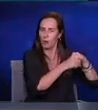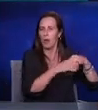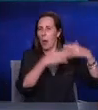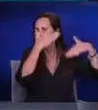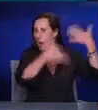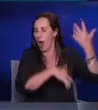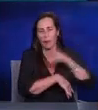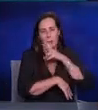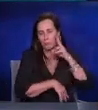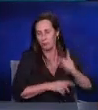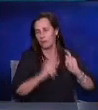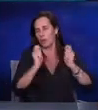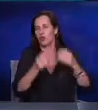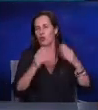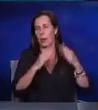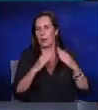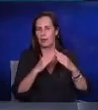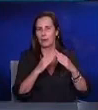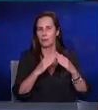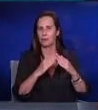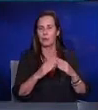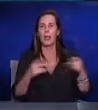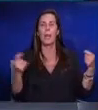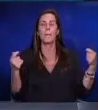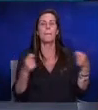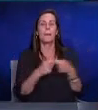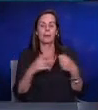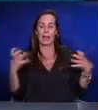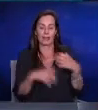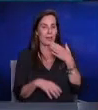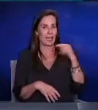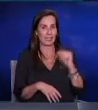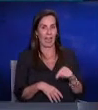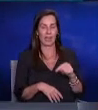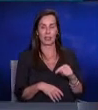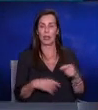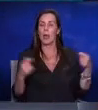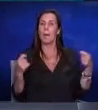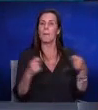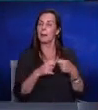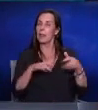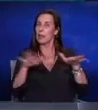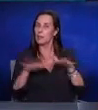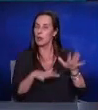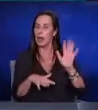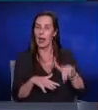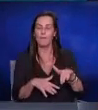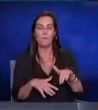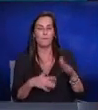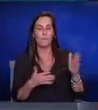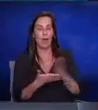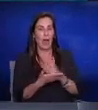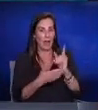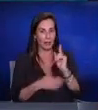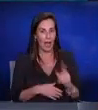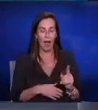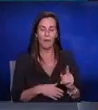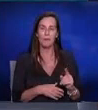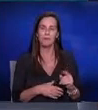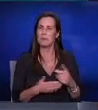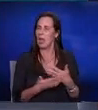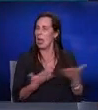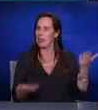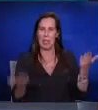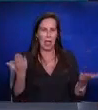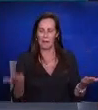הדירות שמבחינת החברה הישראלית ומבחינת הממשלה והמדיניות החברתית אין שום ההבדל בין שני הדברים